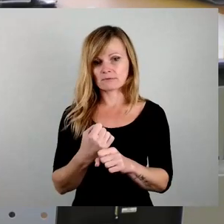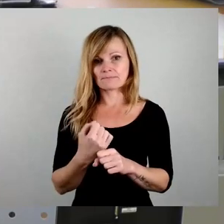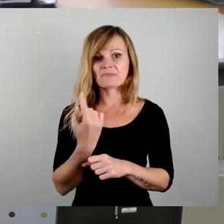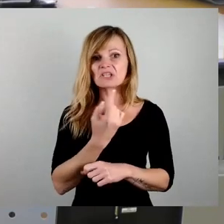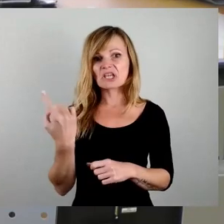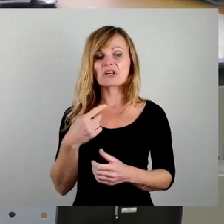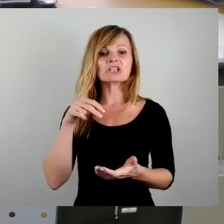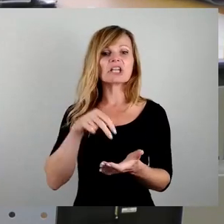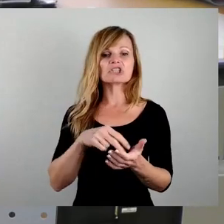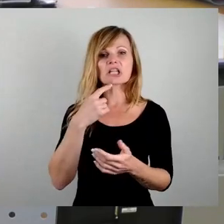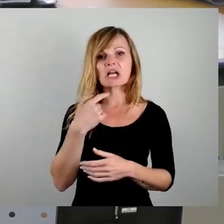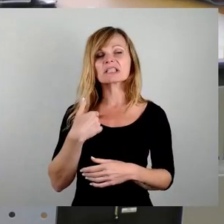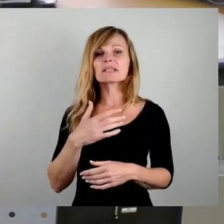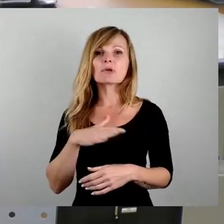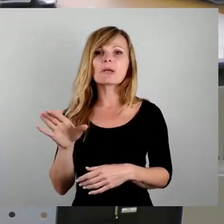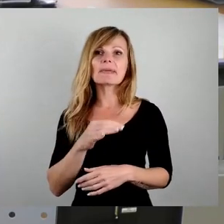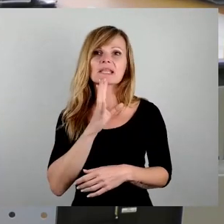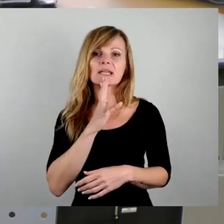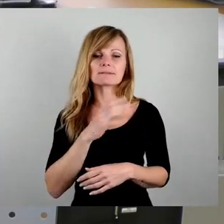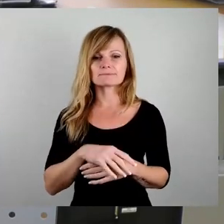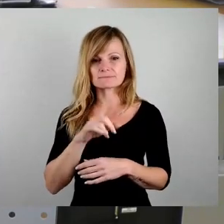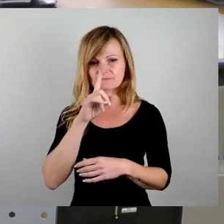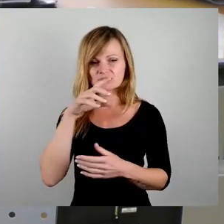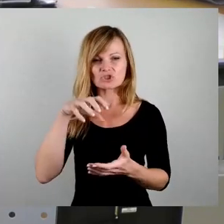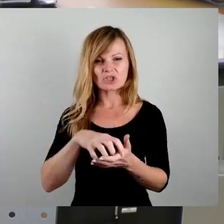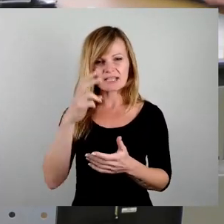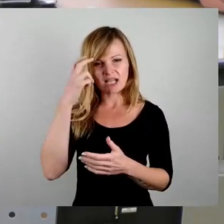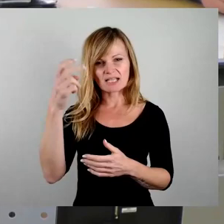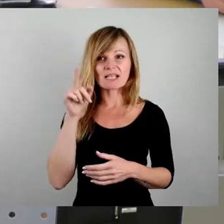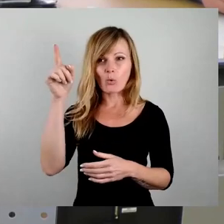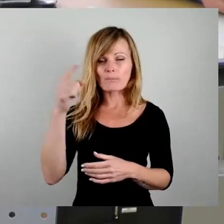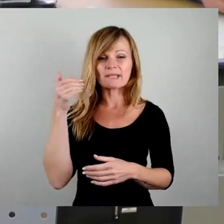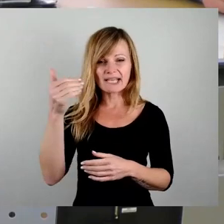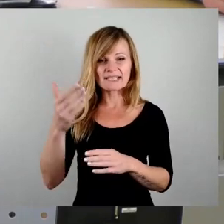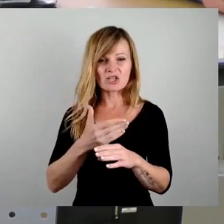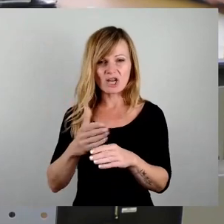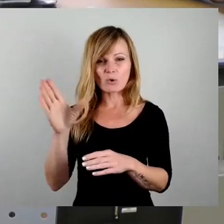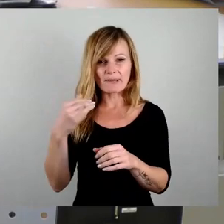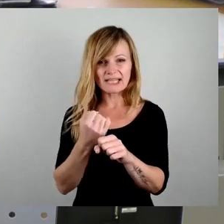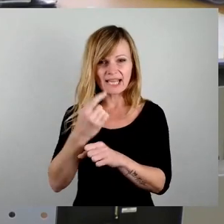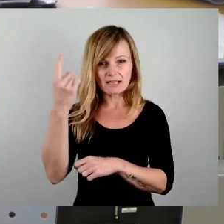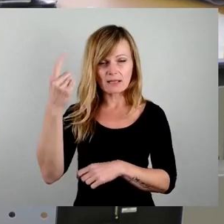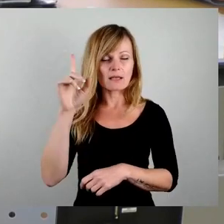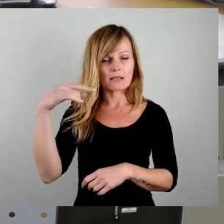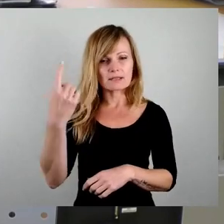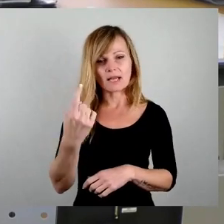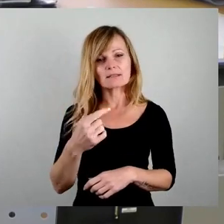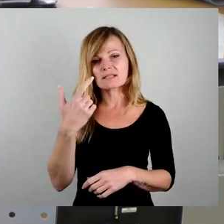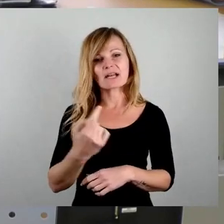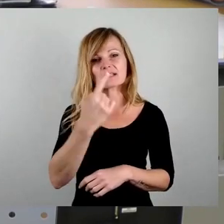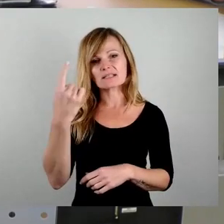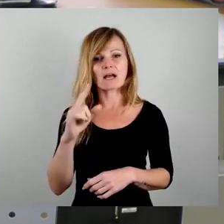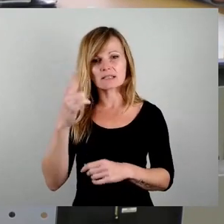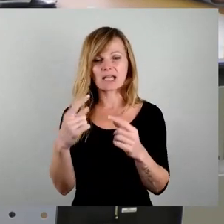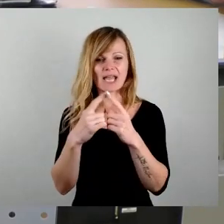mitreden, also wenn der Stadtrat bei jeder Entscheidung da oben mitreden soll, dann ist in 20 Jahren dort oben noch kein Chipwerk gebaut und gar